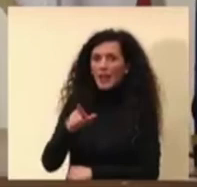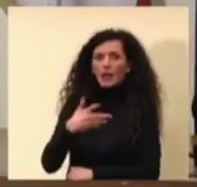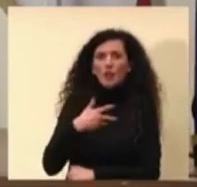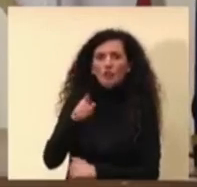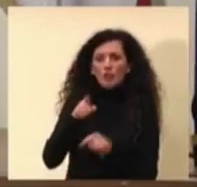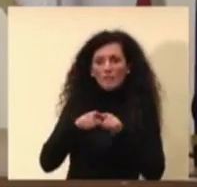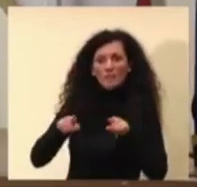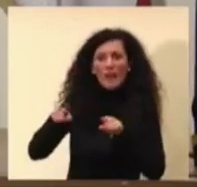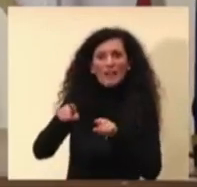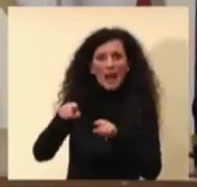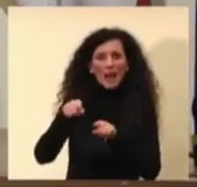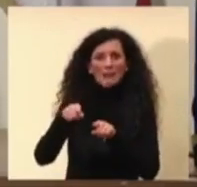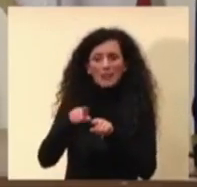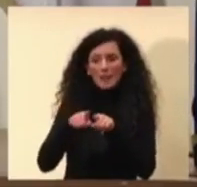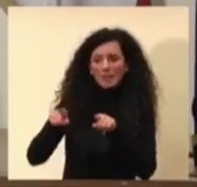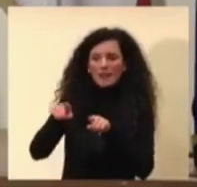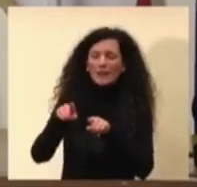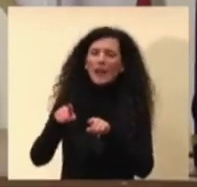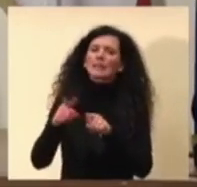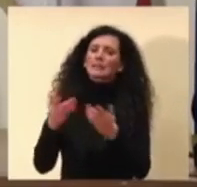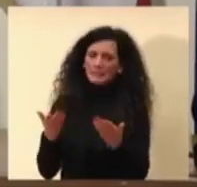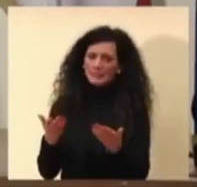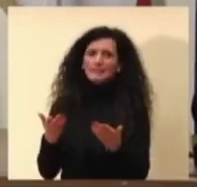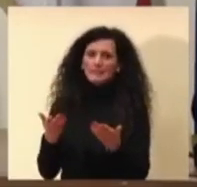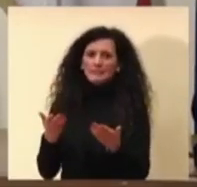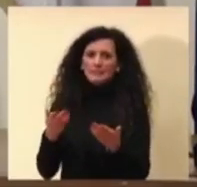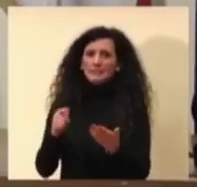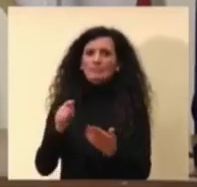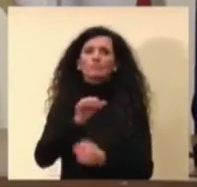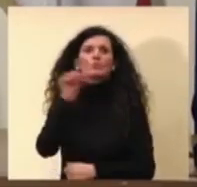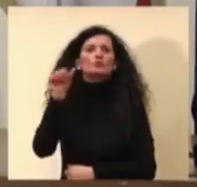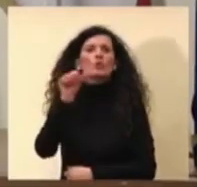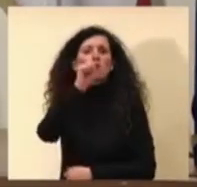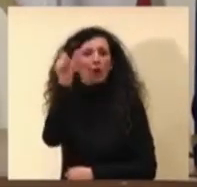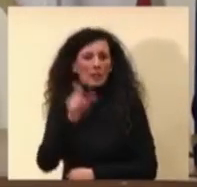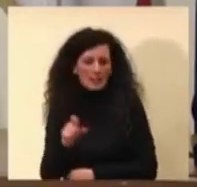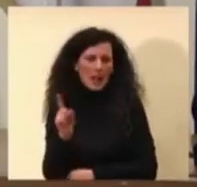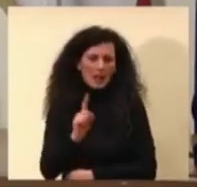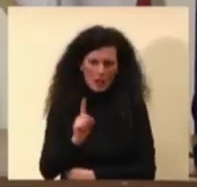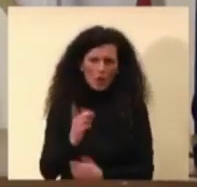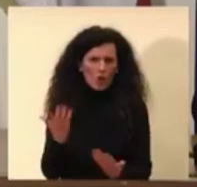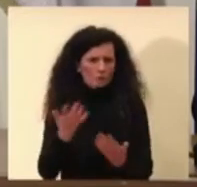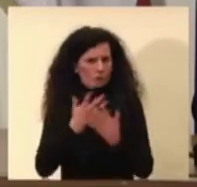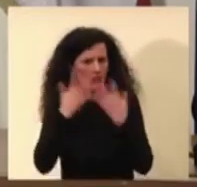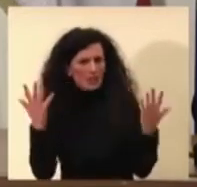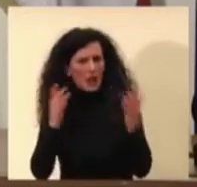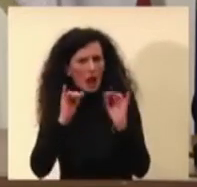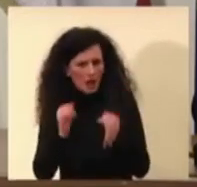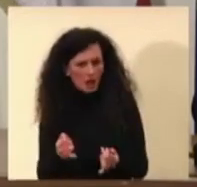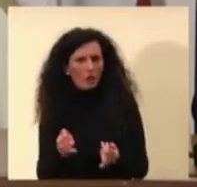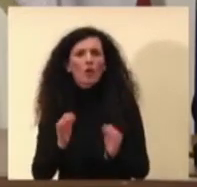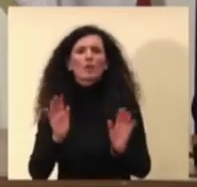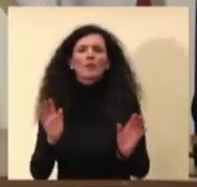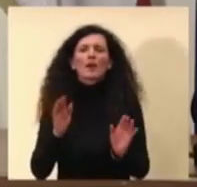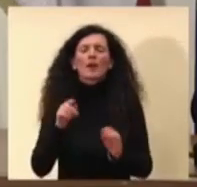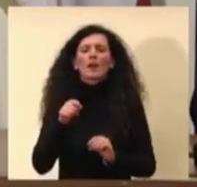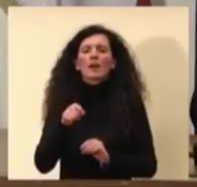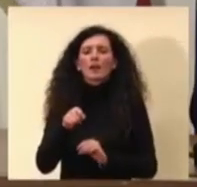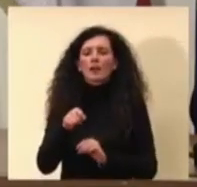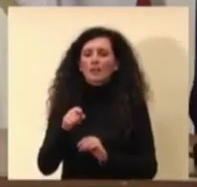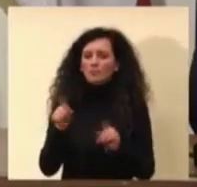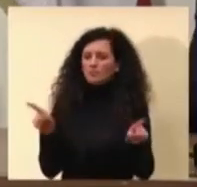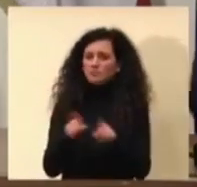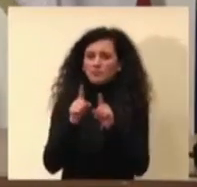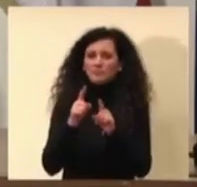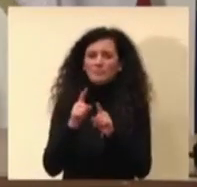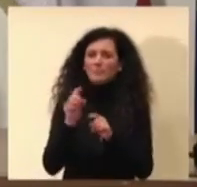nazionale non è un'esclusività dell'Italia, si è ben chiaro, ormai ciò accade in tutta